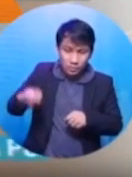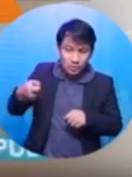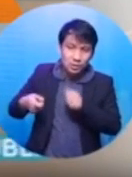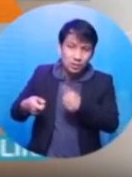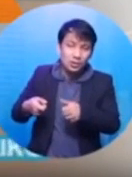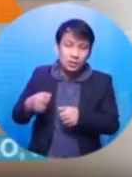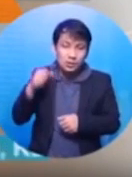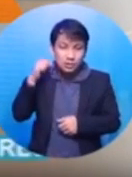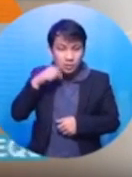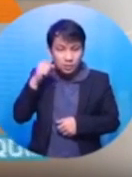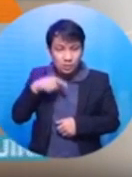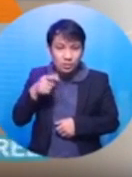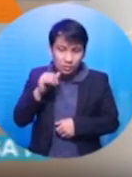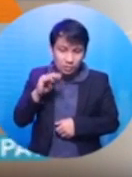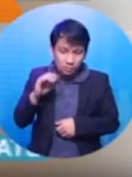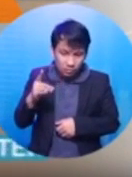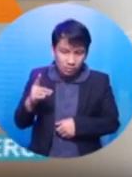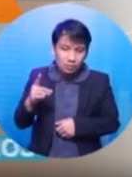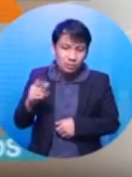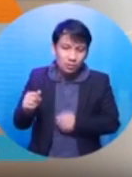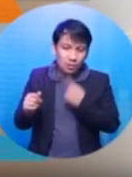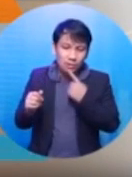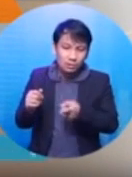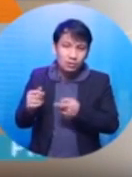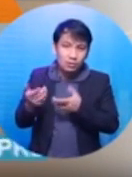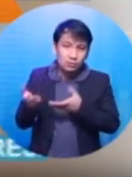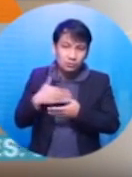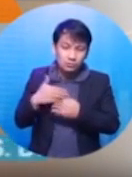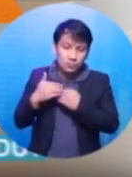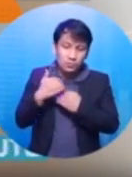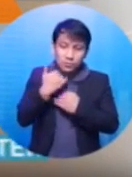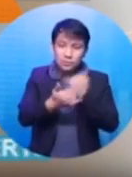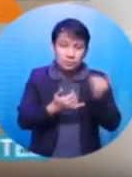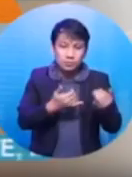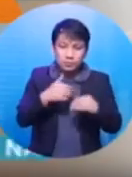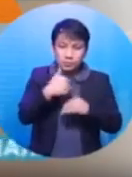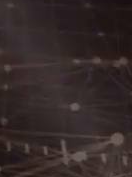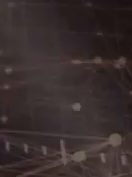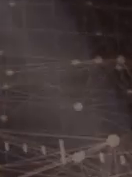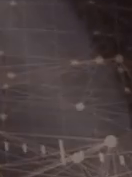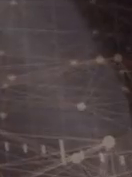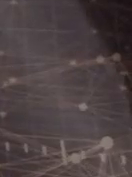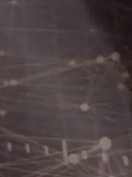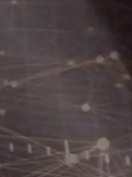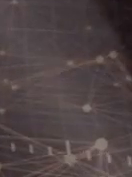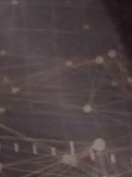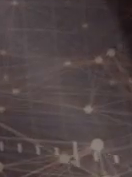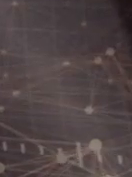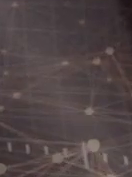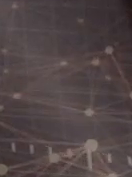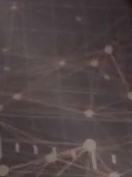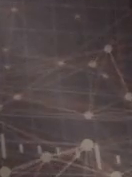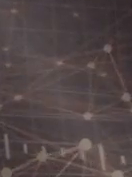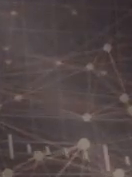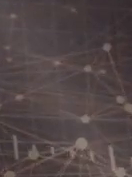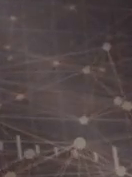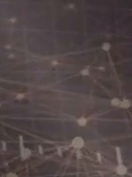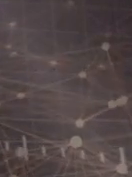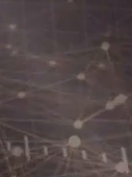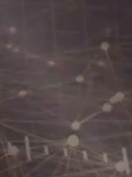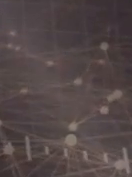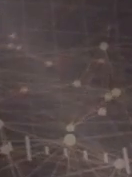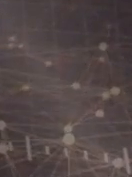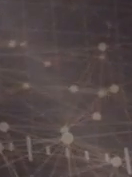Ate Linda. Tapos, ngayon, maya-maya, sumigaw na naman siya, sir. Sabi niya, ate na saan naman kasi yung tubig dito?